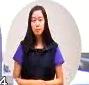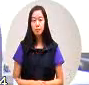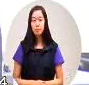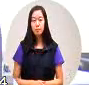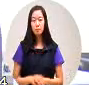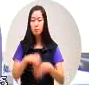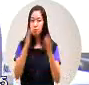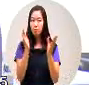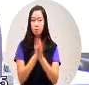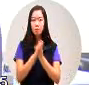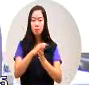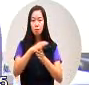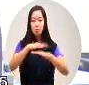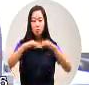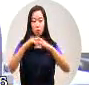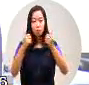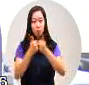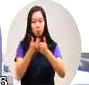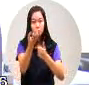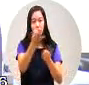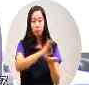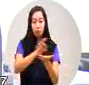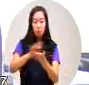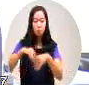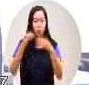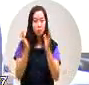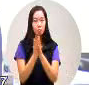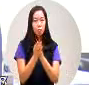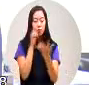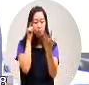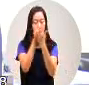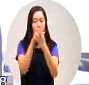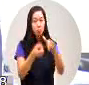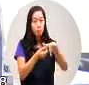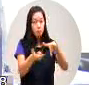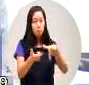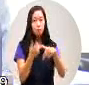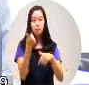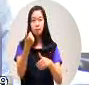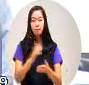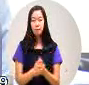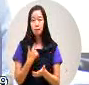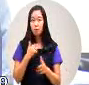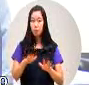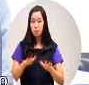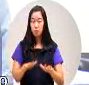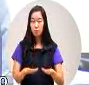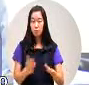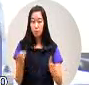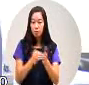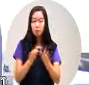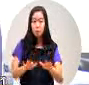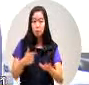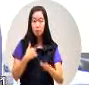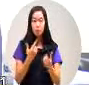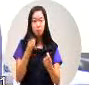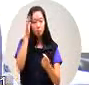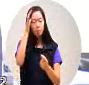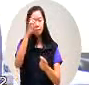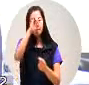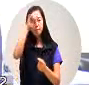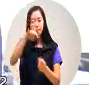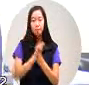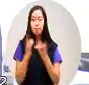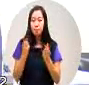所有的协会的钱要公开化像我到现在为止我就期待我们人民会